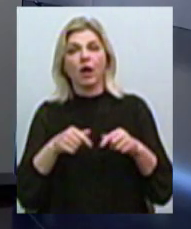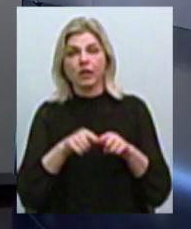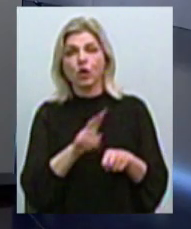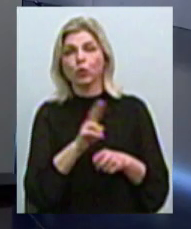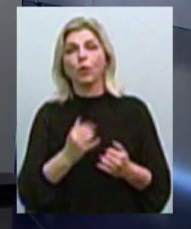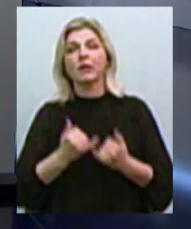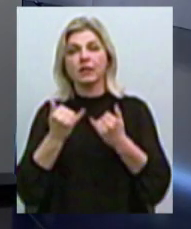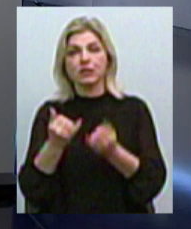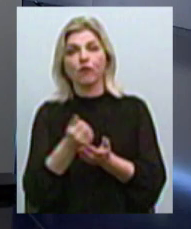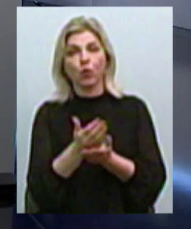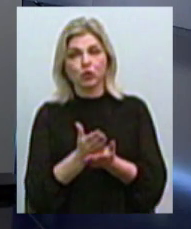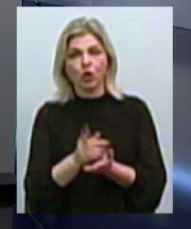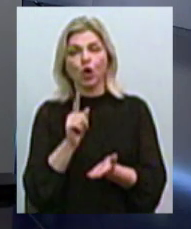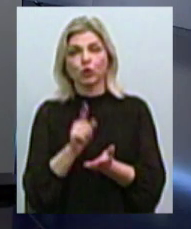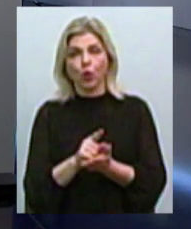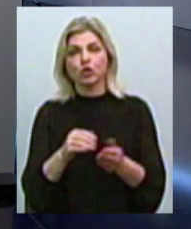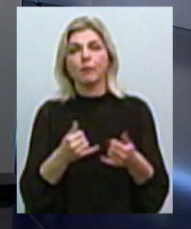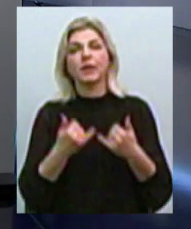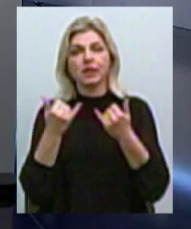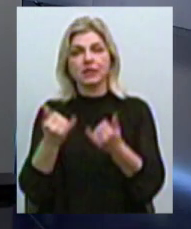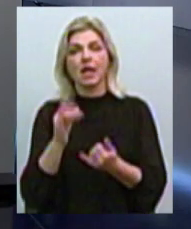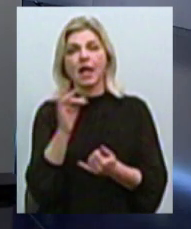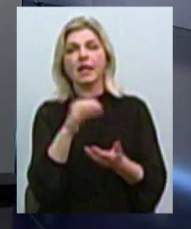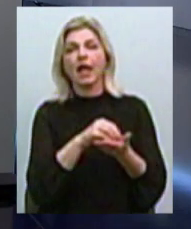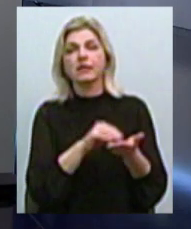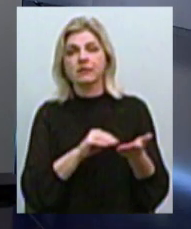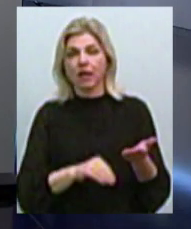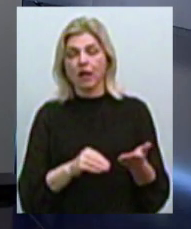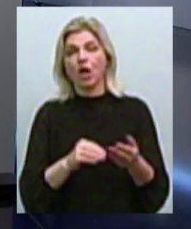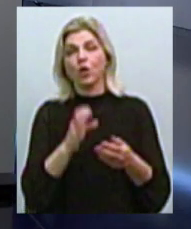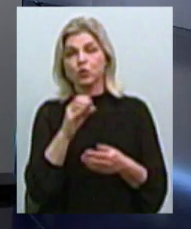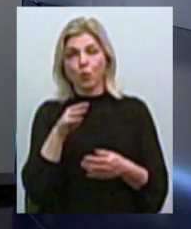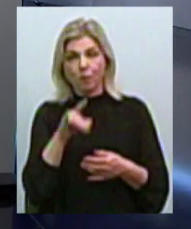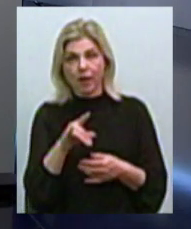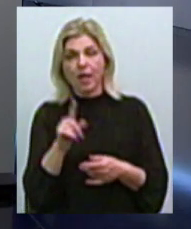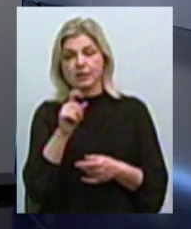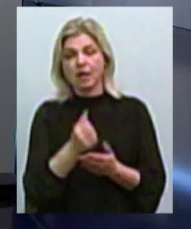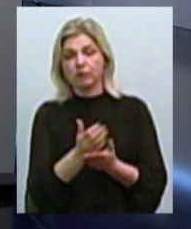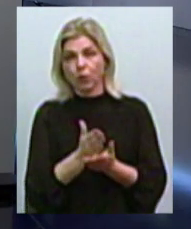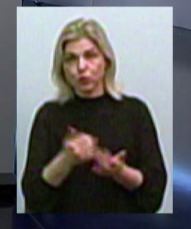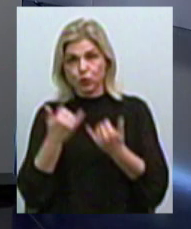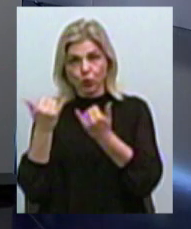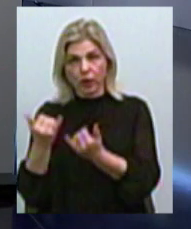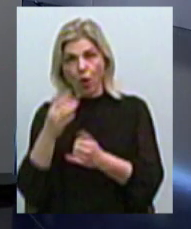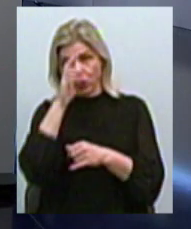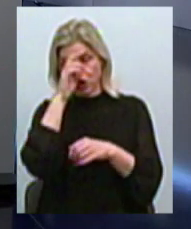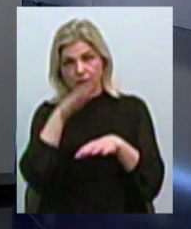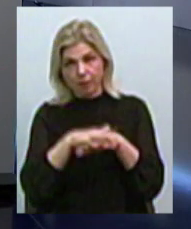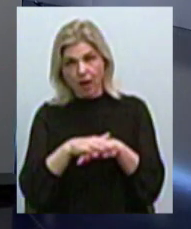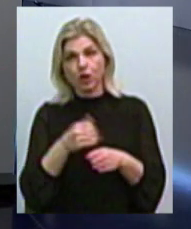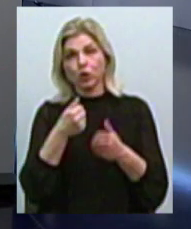услуги, доді передоставити реестры начисленних сумм за оказані услуги в Ощадбанк, і до 18